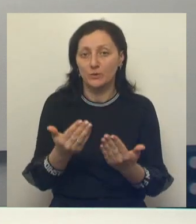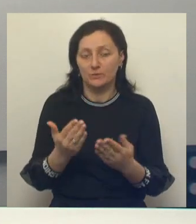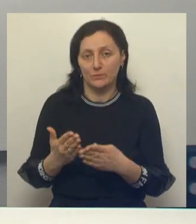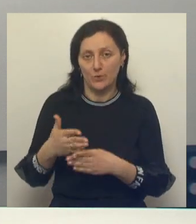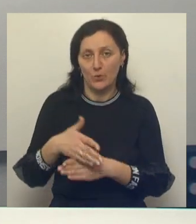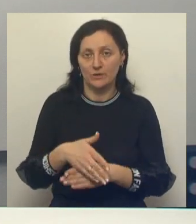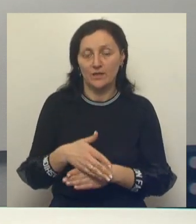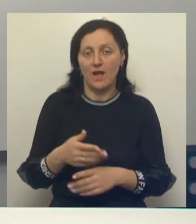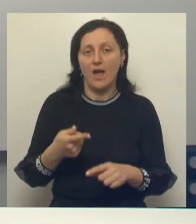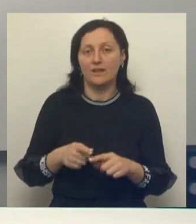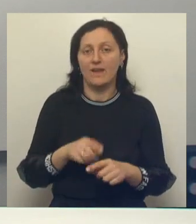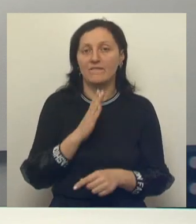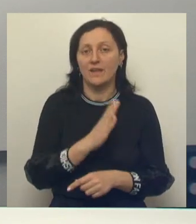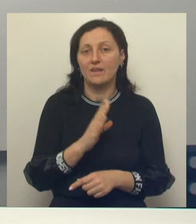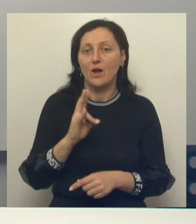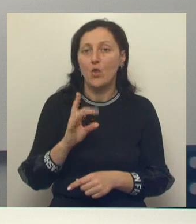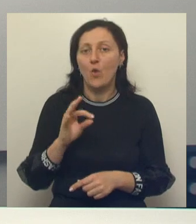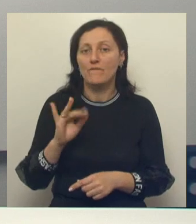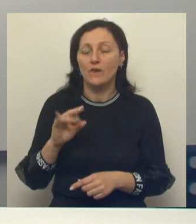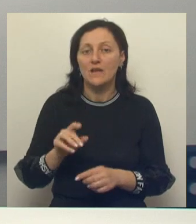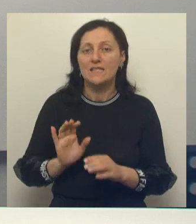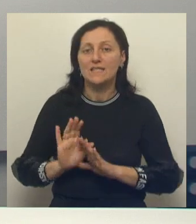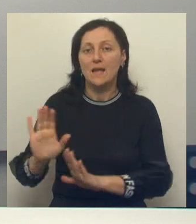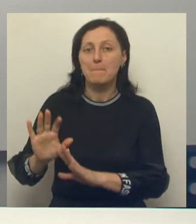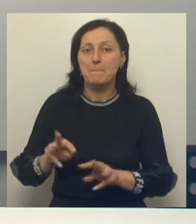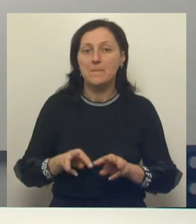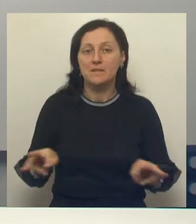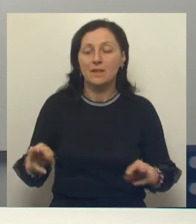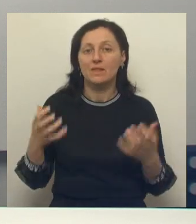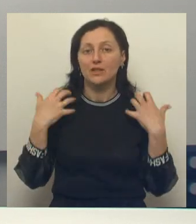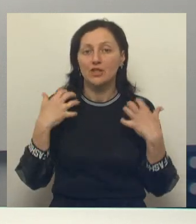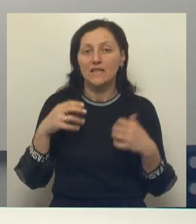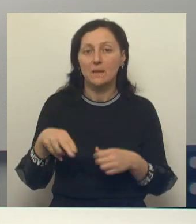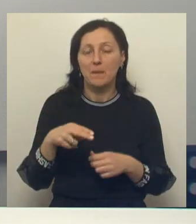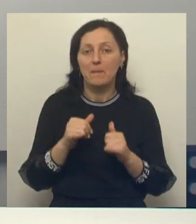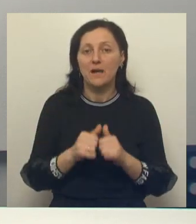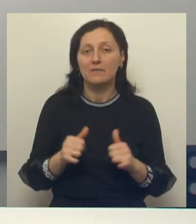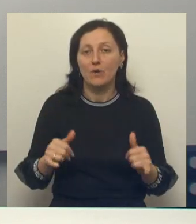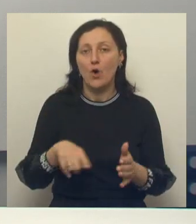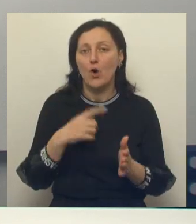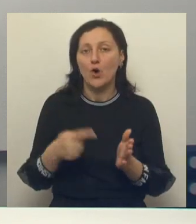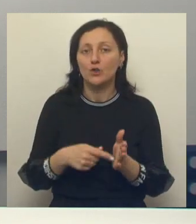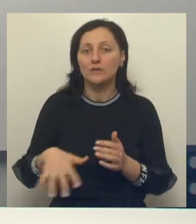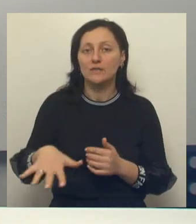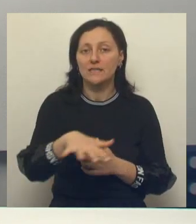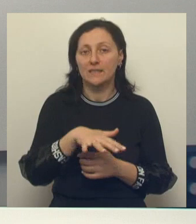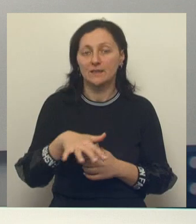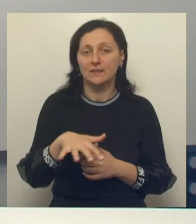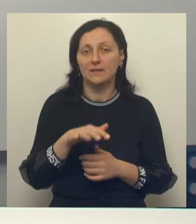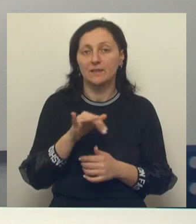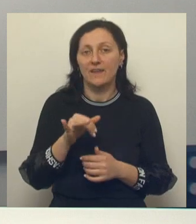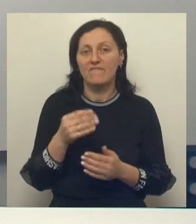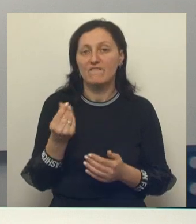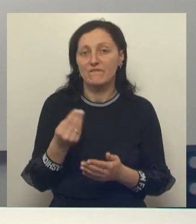Сегодня это Вероника Новикова, заместитель министра, начальник департамента по развитию городской среды и организационно